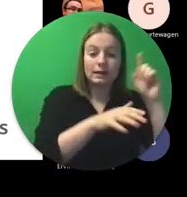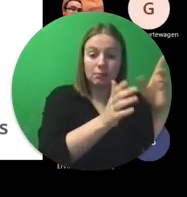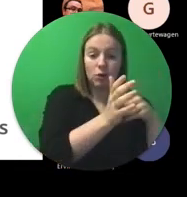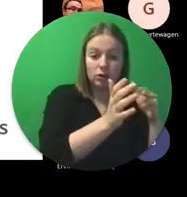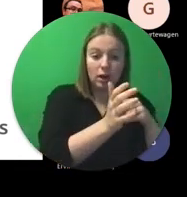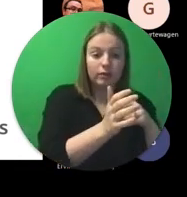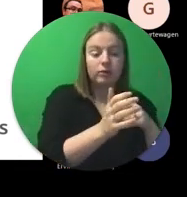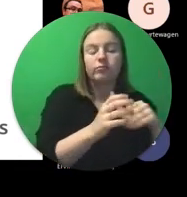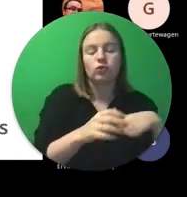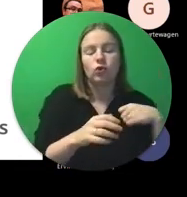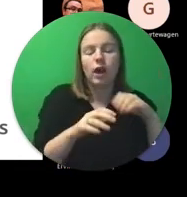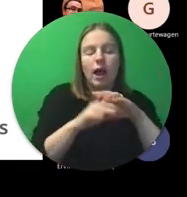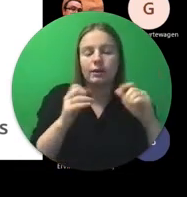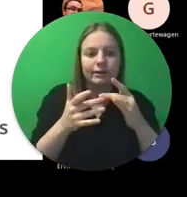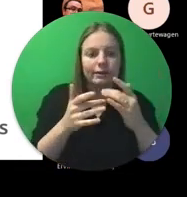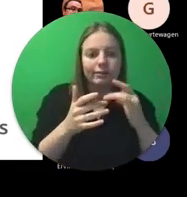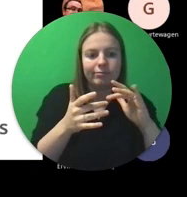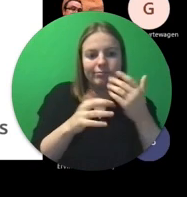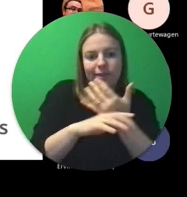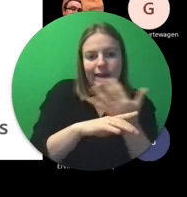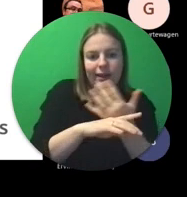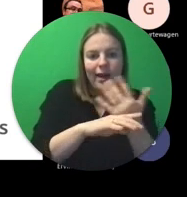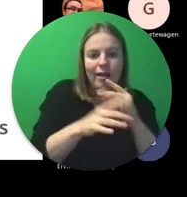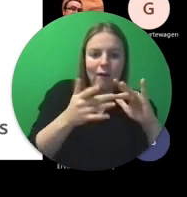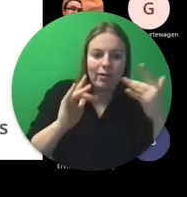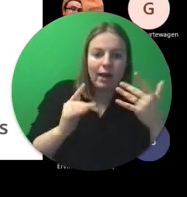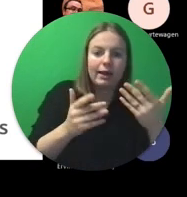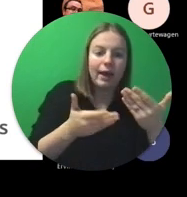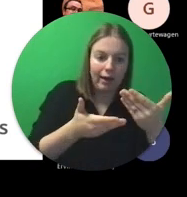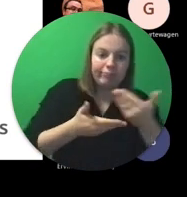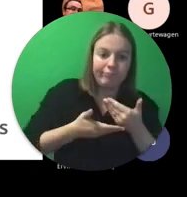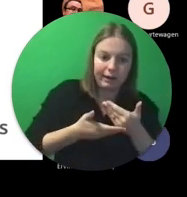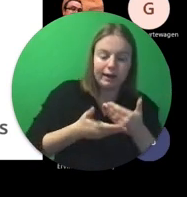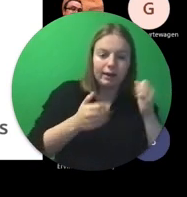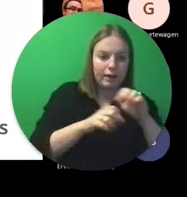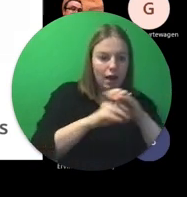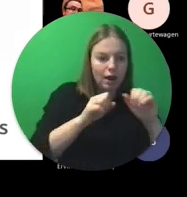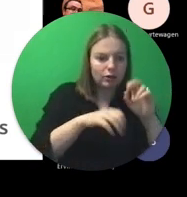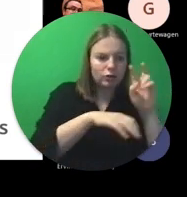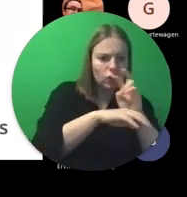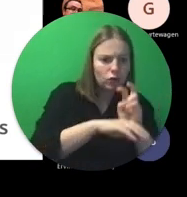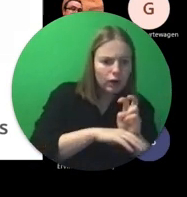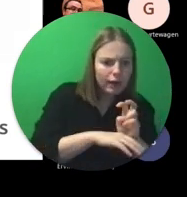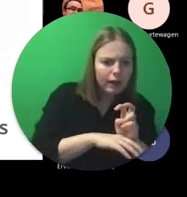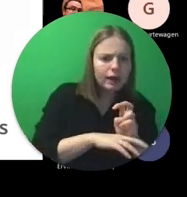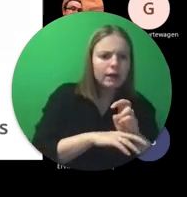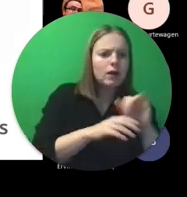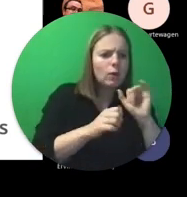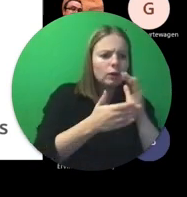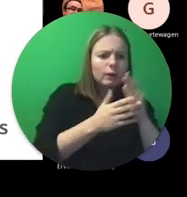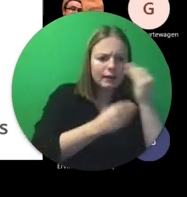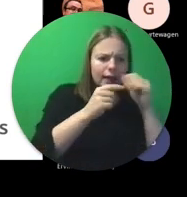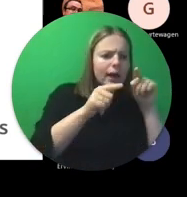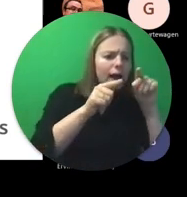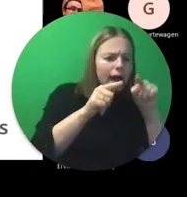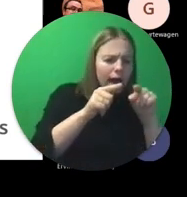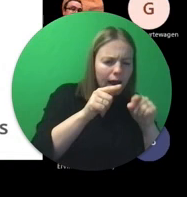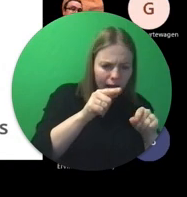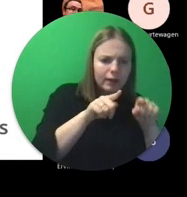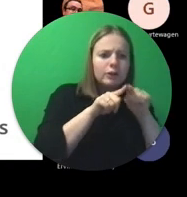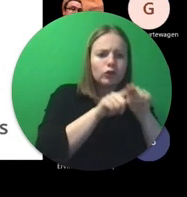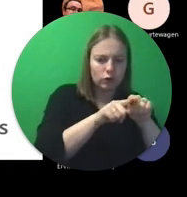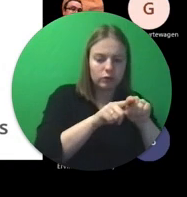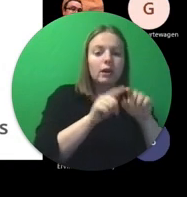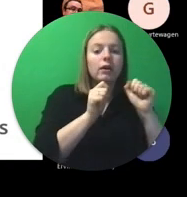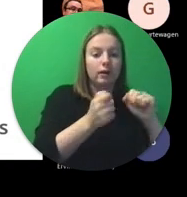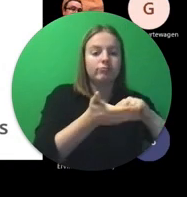digitaal natuurlijk, dat gaan ontvangen. Die kan gaan checken van oké, dit is inderdaad wat we allemaal hebben geleerd. Hij kan het gaan